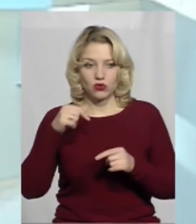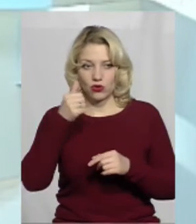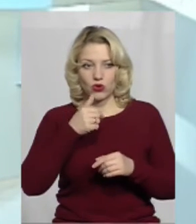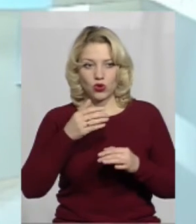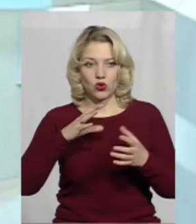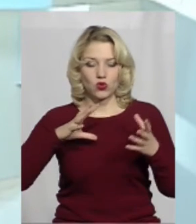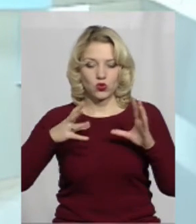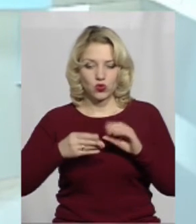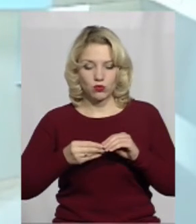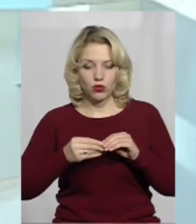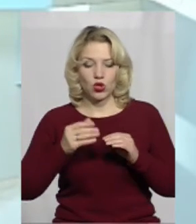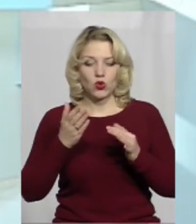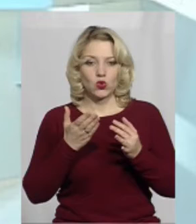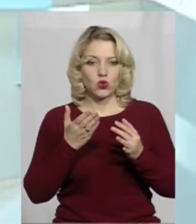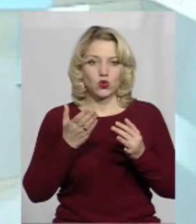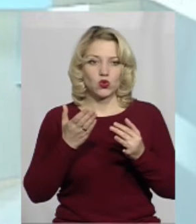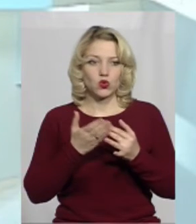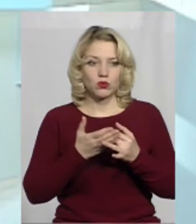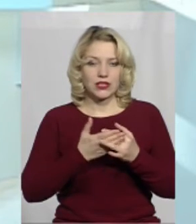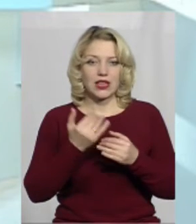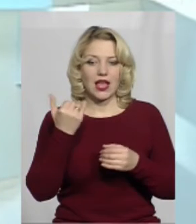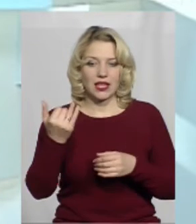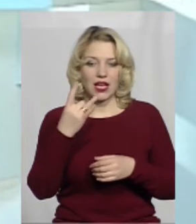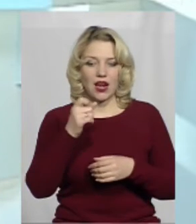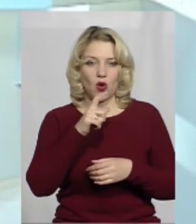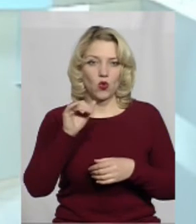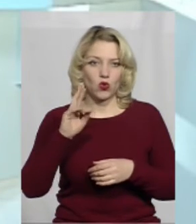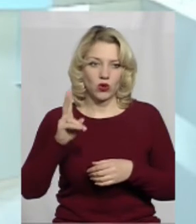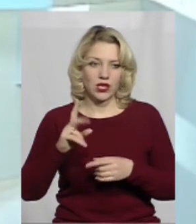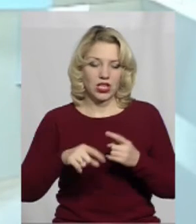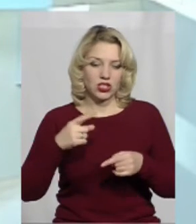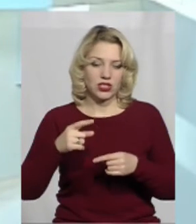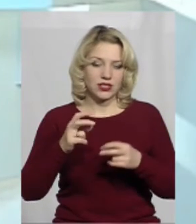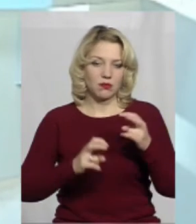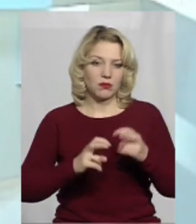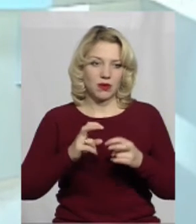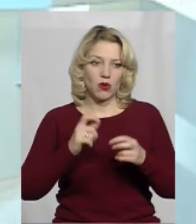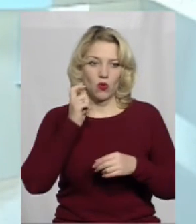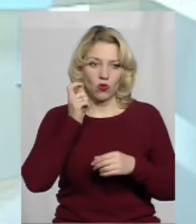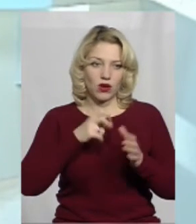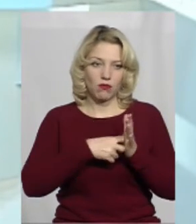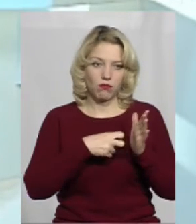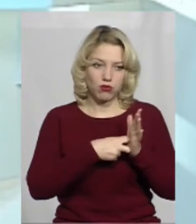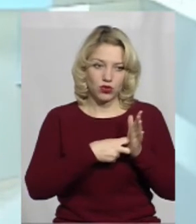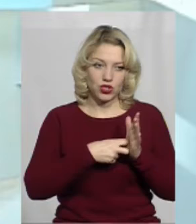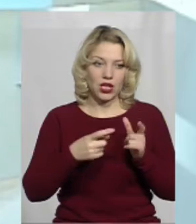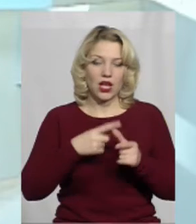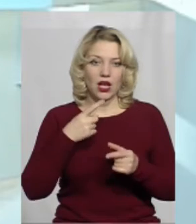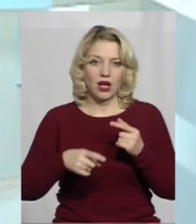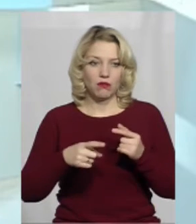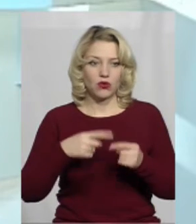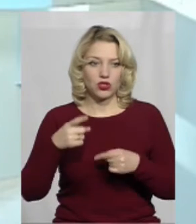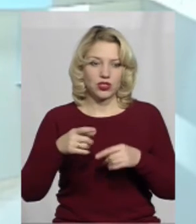суми субсидії безпосередньо на їх рахунки, або через підприємства «Укрпочти», або через